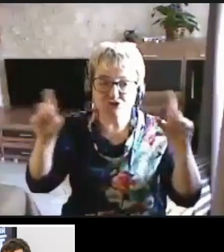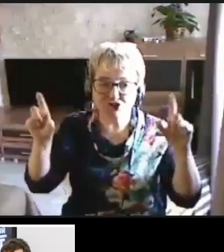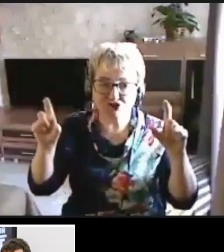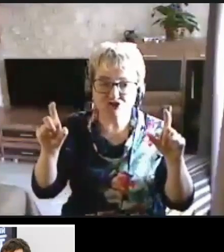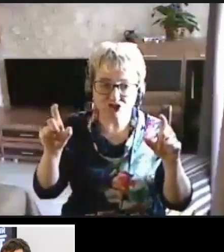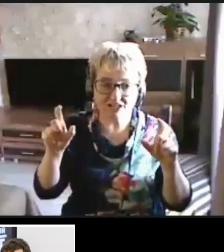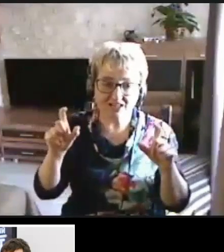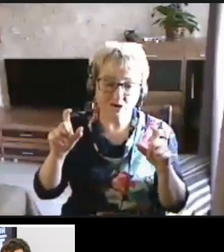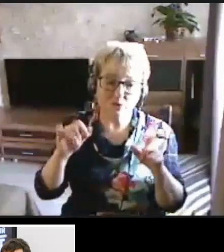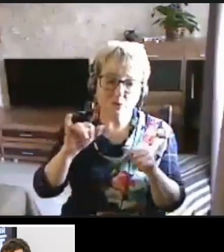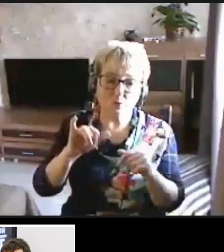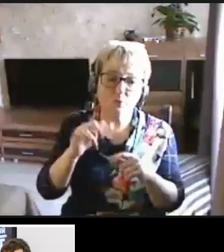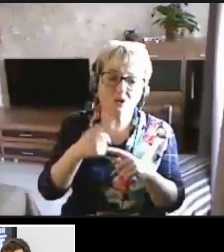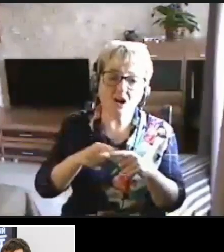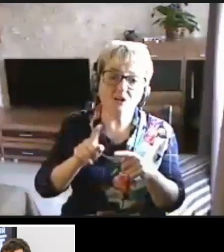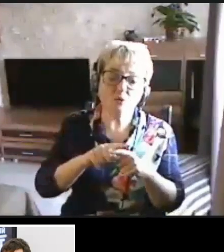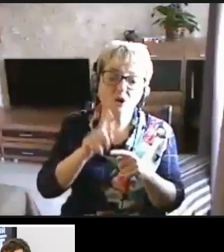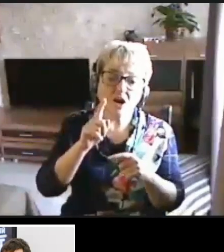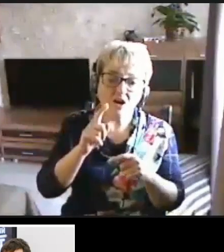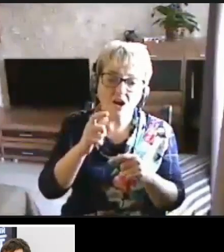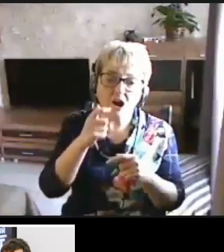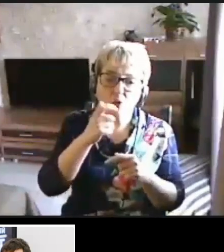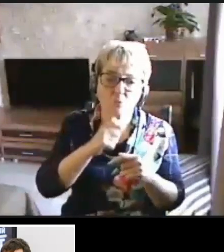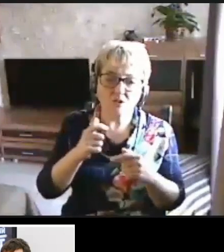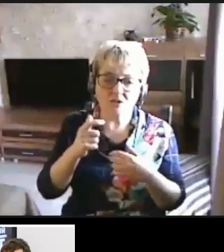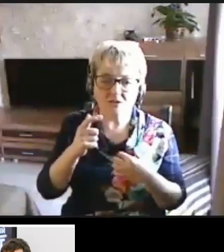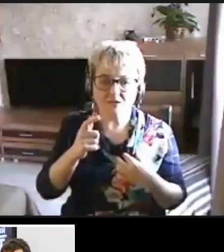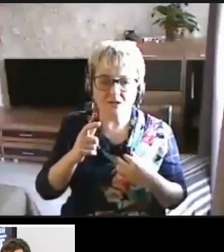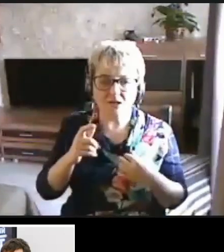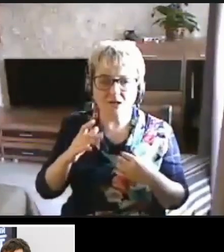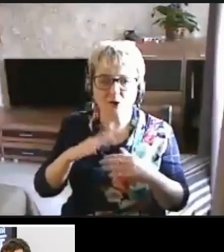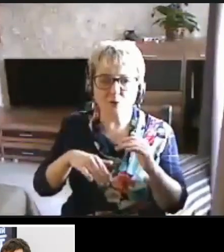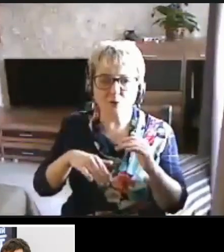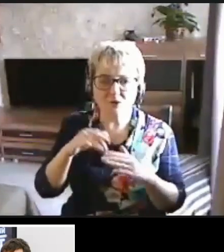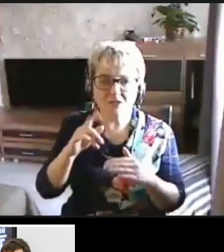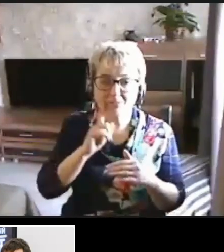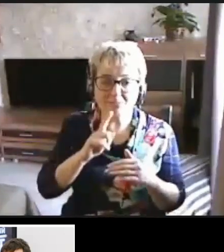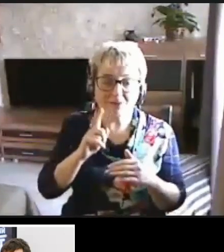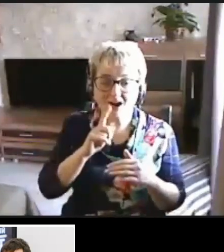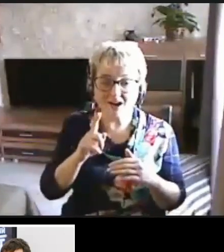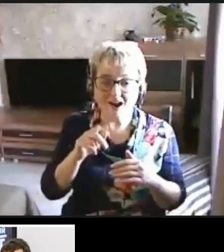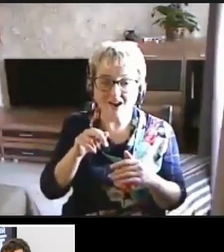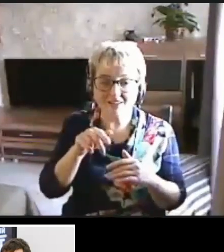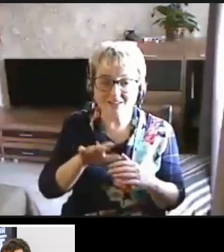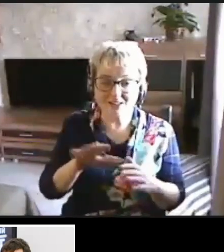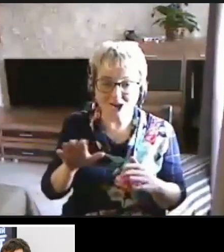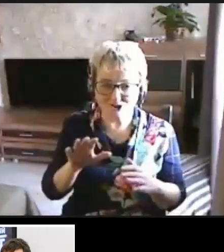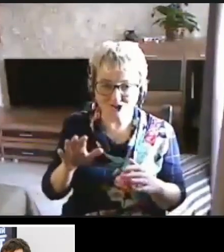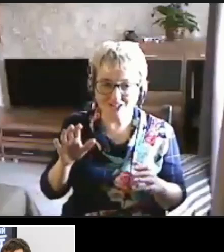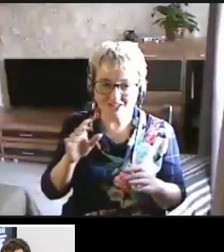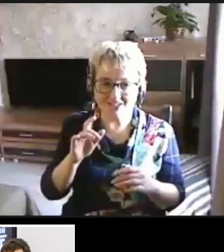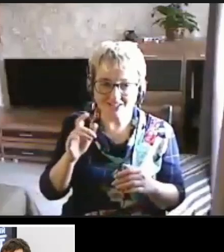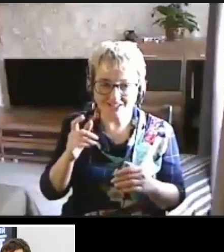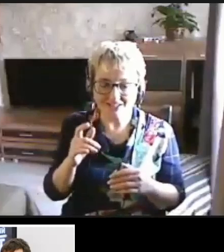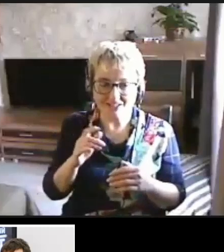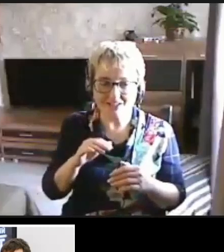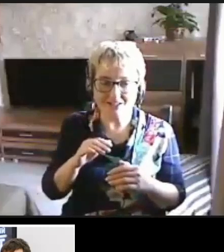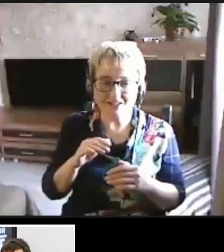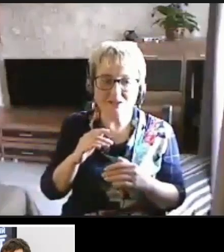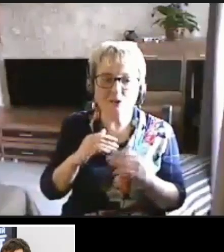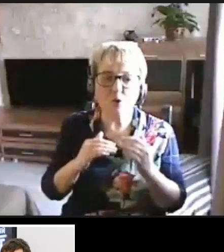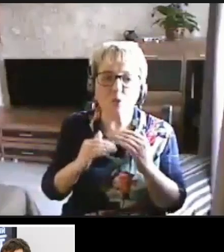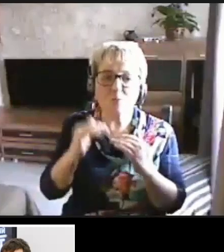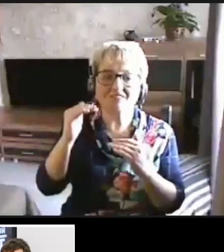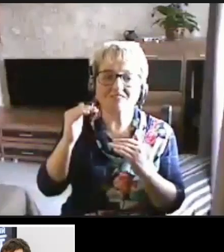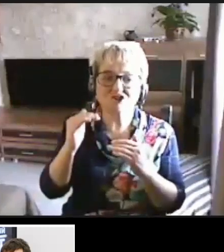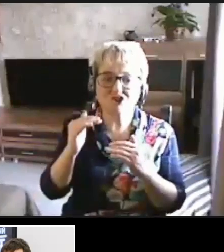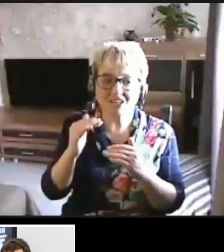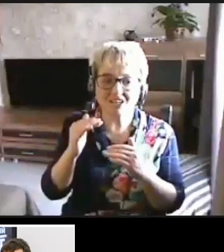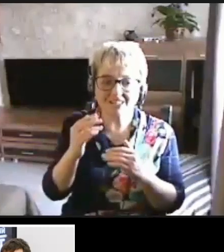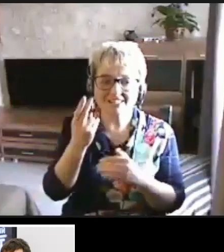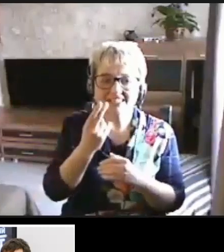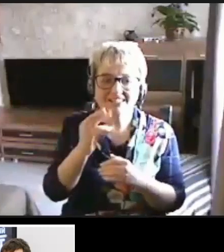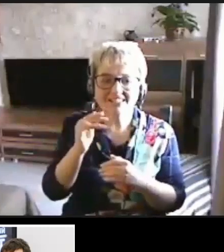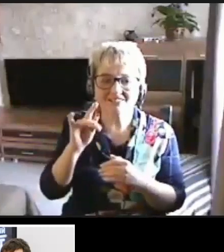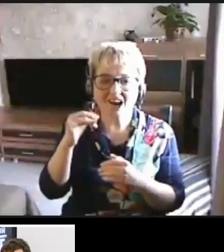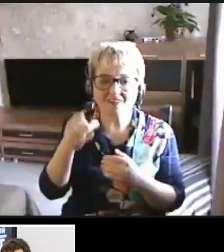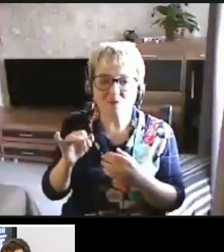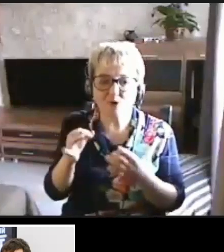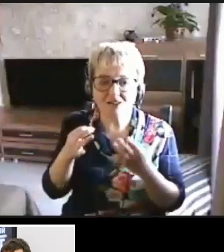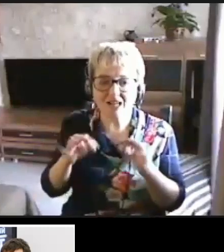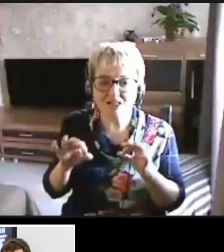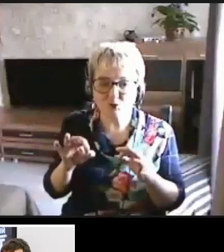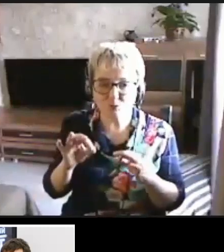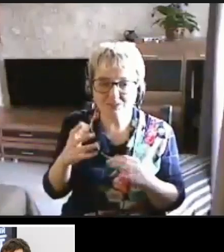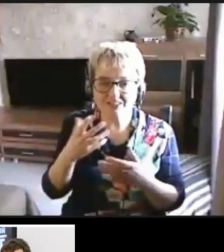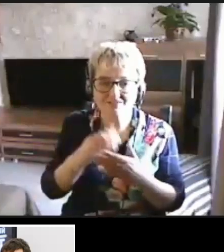у которых аккуратно выражаясь, пока не дошли до повышения цифровой доступности